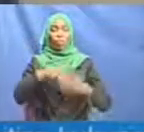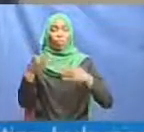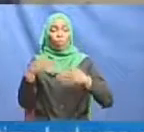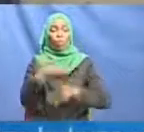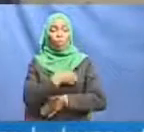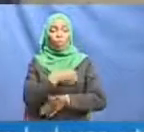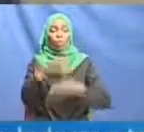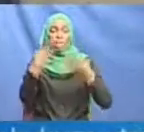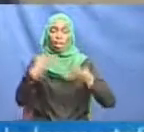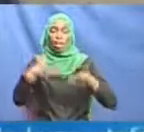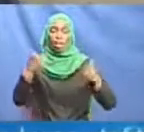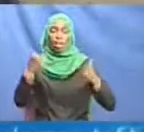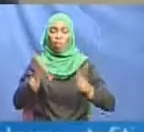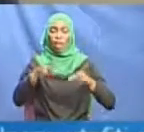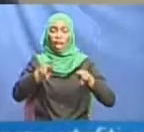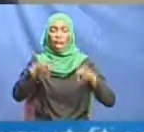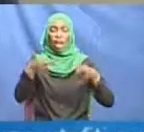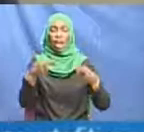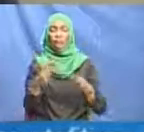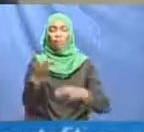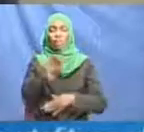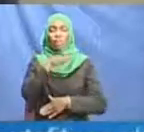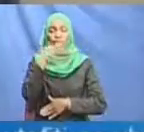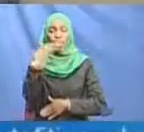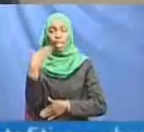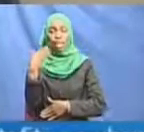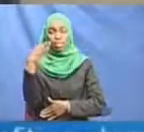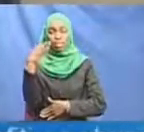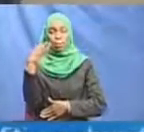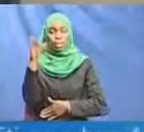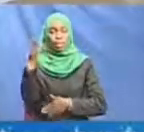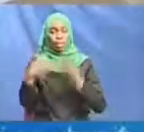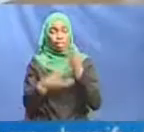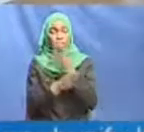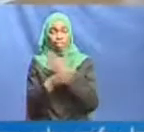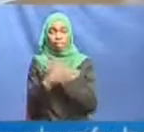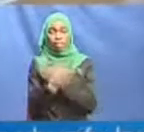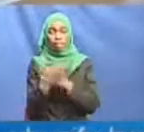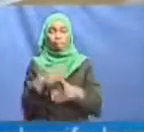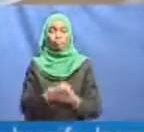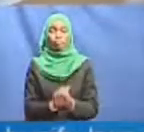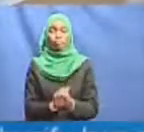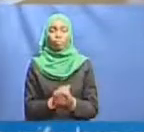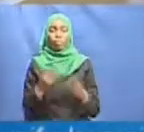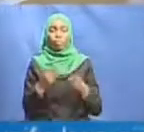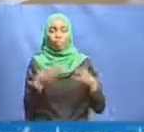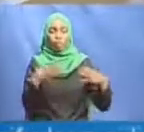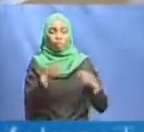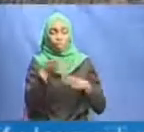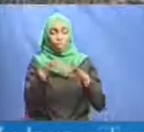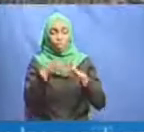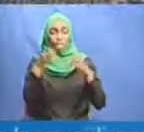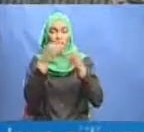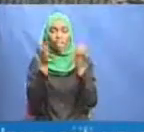zifanya serikali za mita, kuna mara wabame, au ifanya serikali. Kama tihia imezishirikisha taasisi